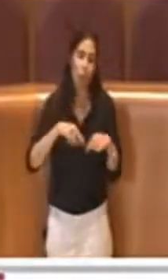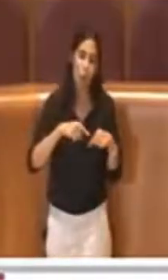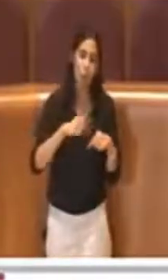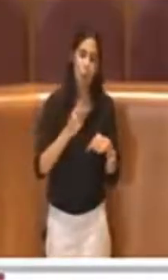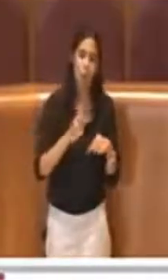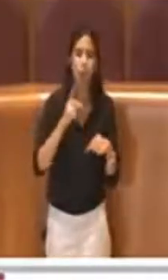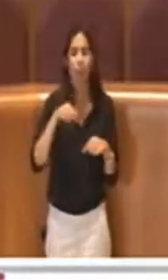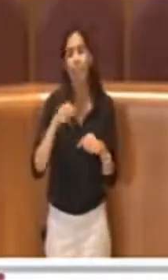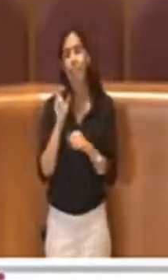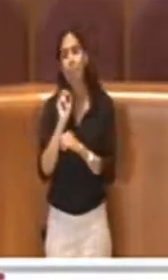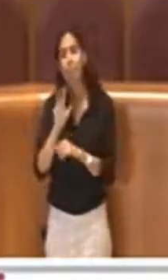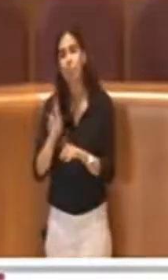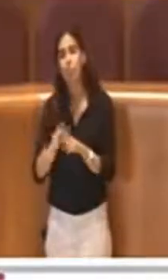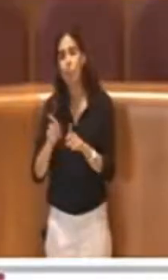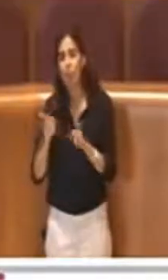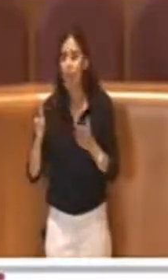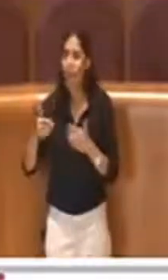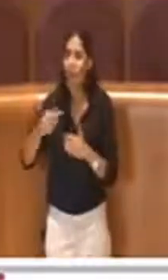d'aula. Grazie Presidente per la parola.